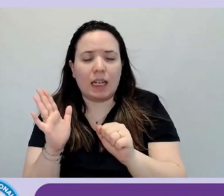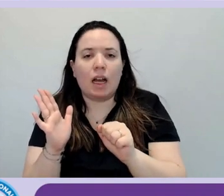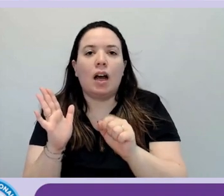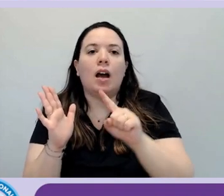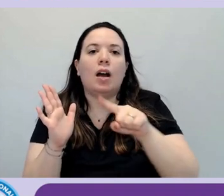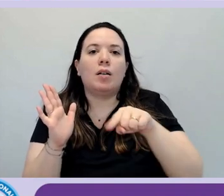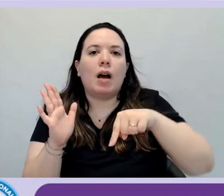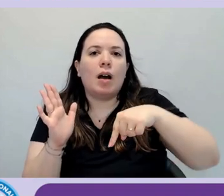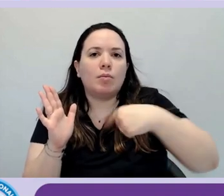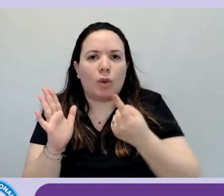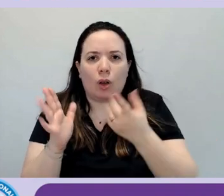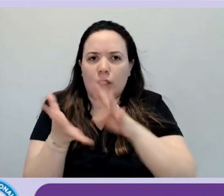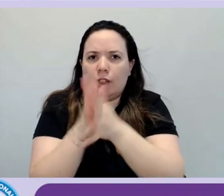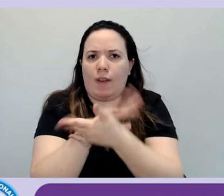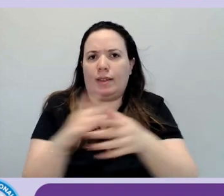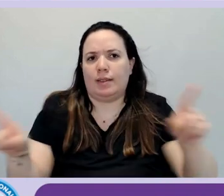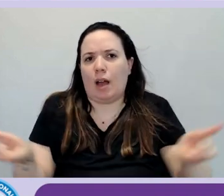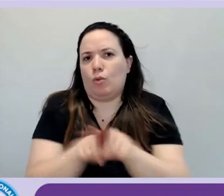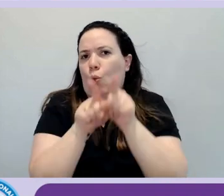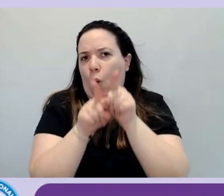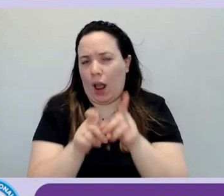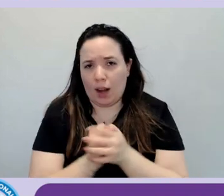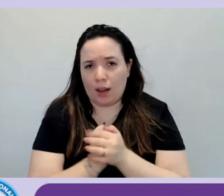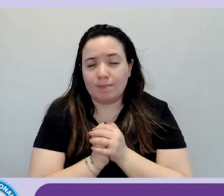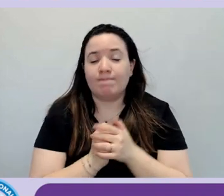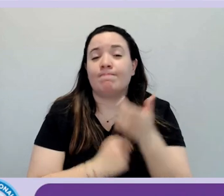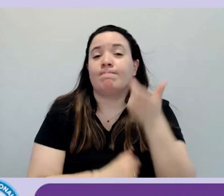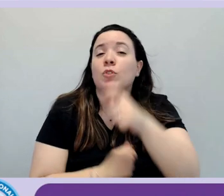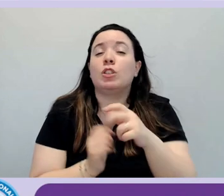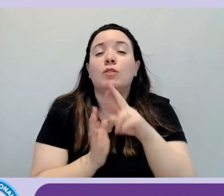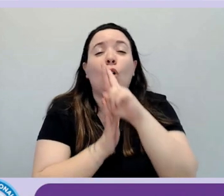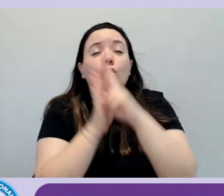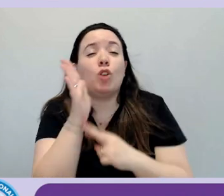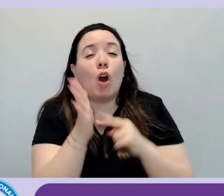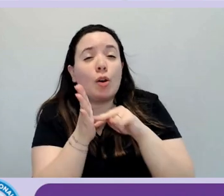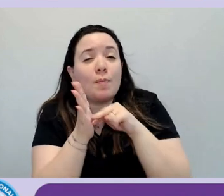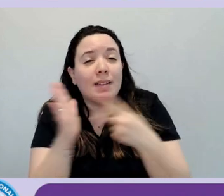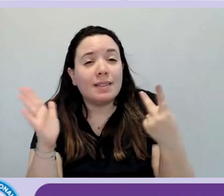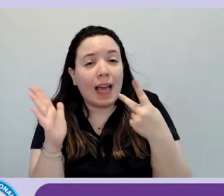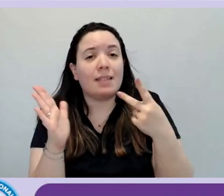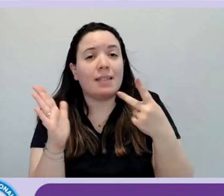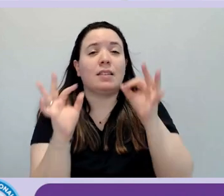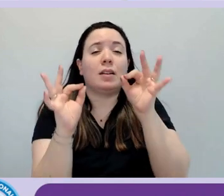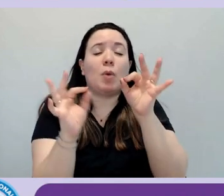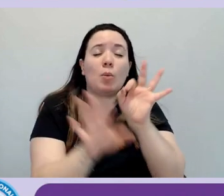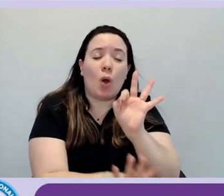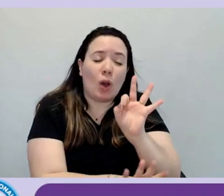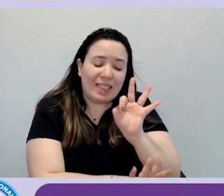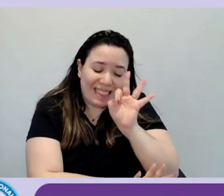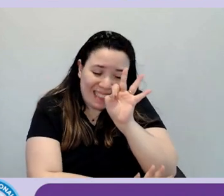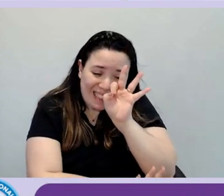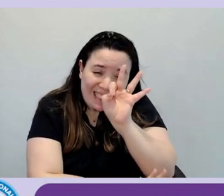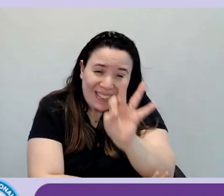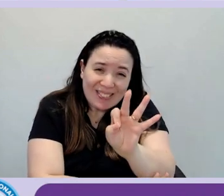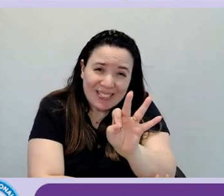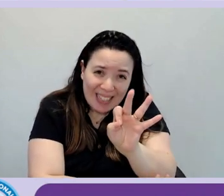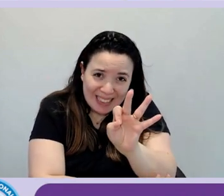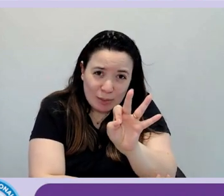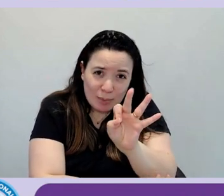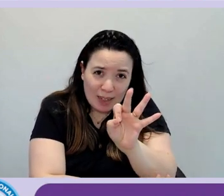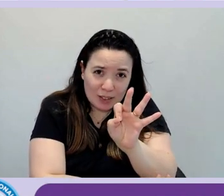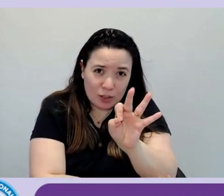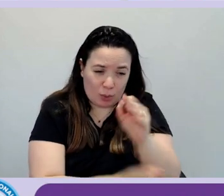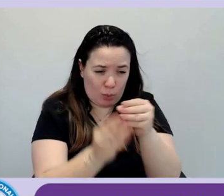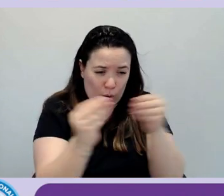medesima norma tecnica perché quando parliamo di norme tecniche quando parliamo di riferimenti come rendere accessibili